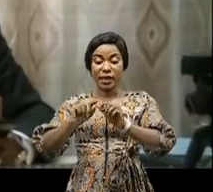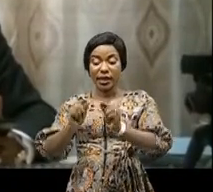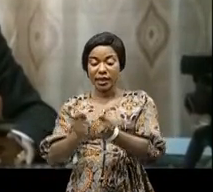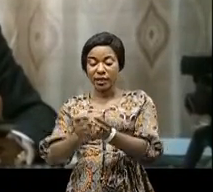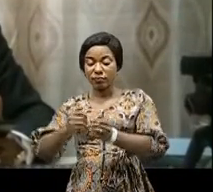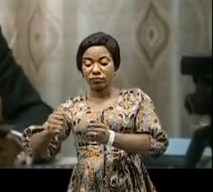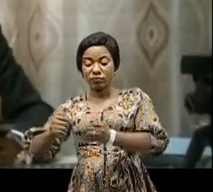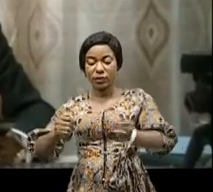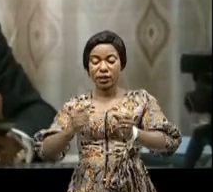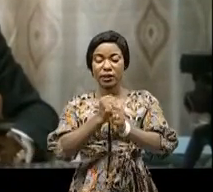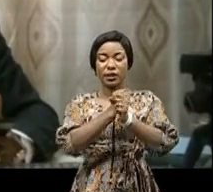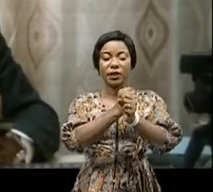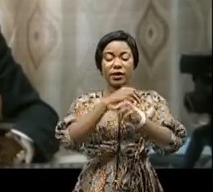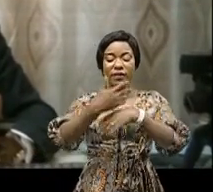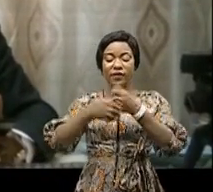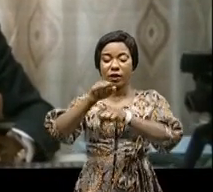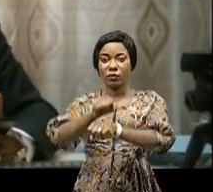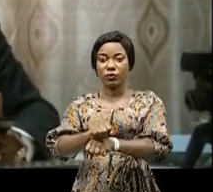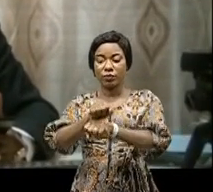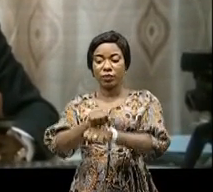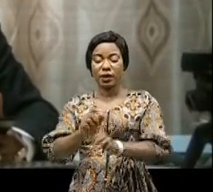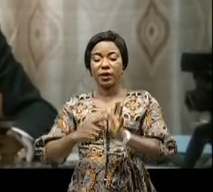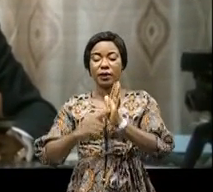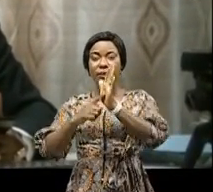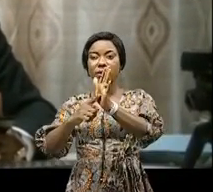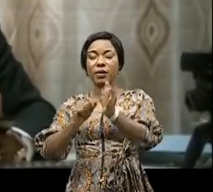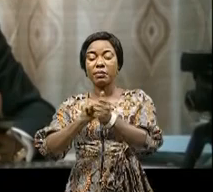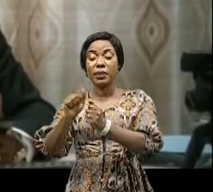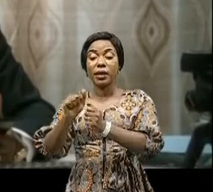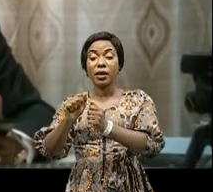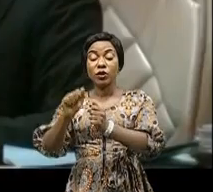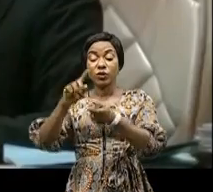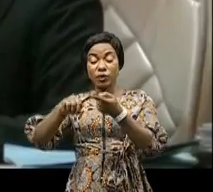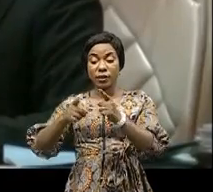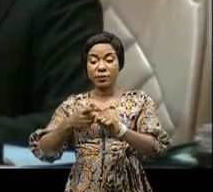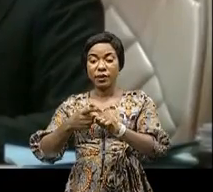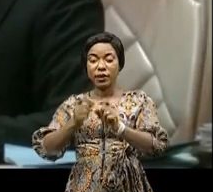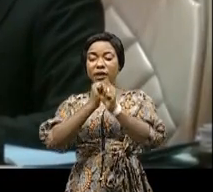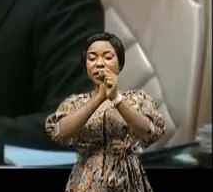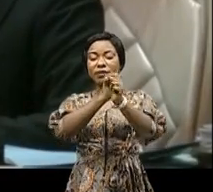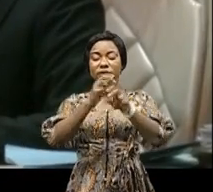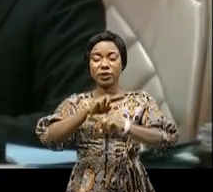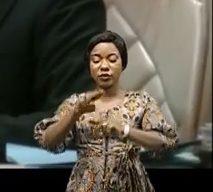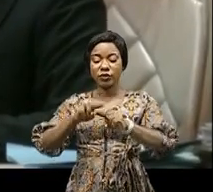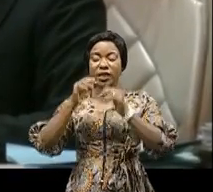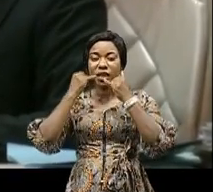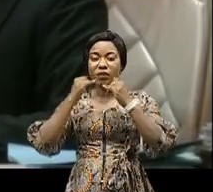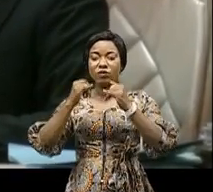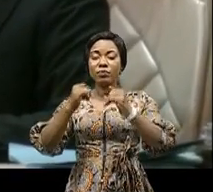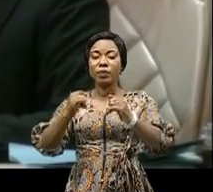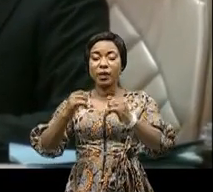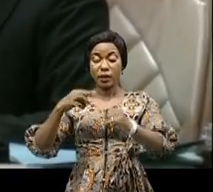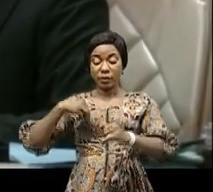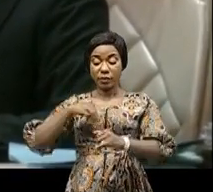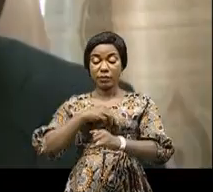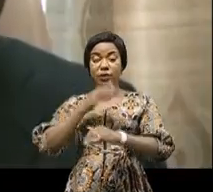décentralisation, sécurité, affaires coutumières représenté par son collègue de la Défense nationale et ancien combattant, a informé le membre du conseil